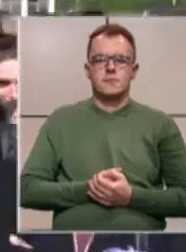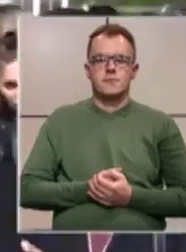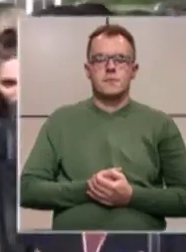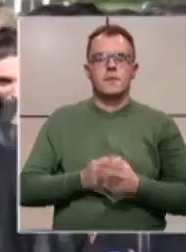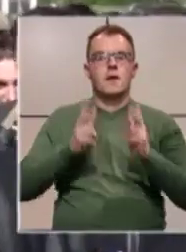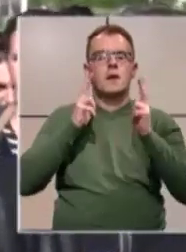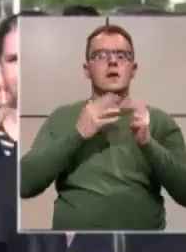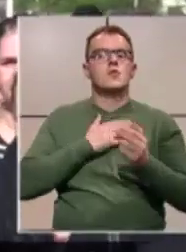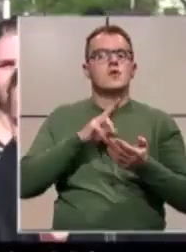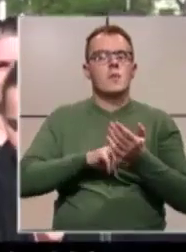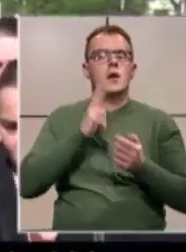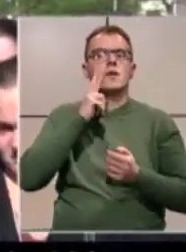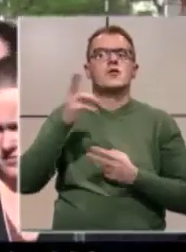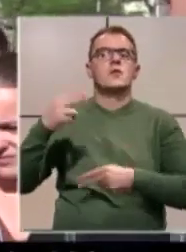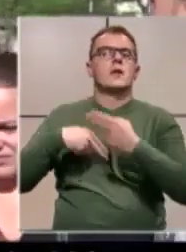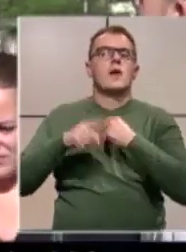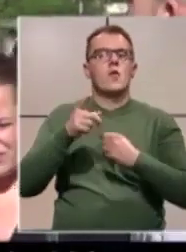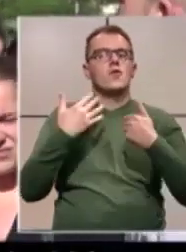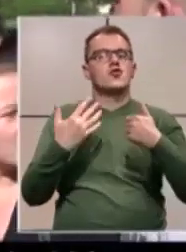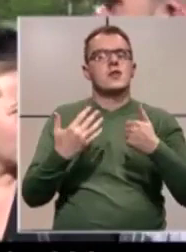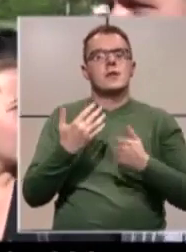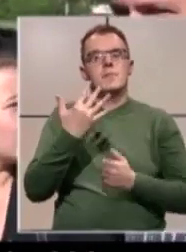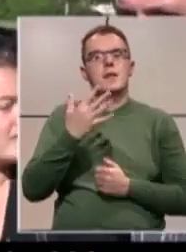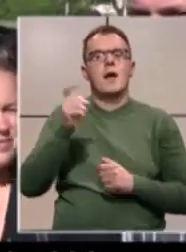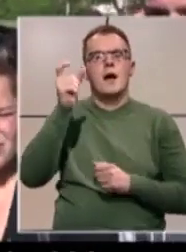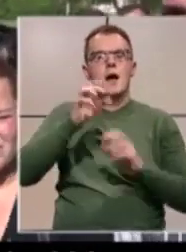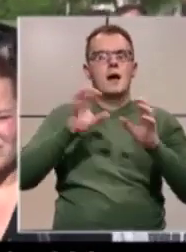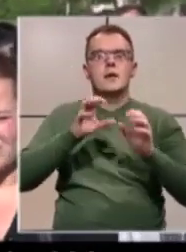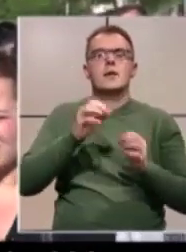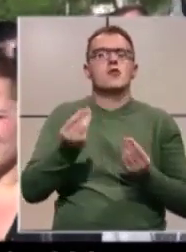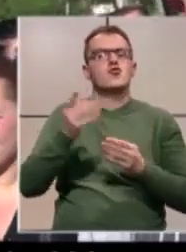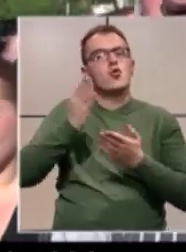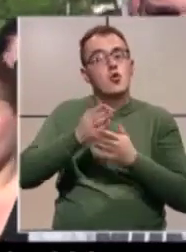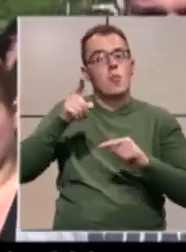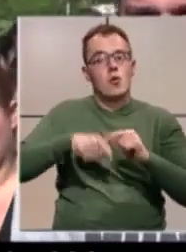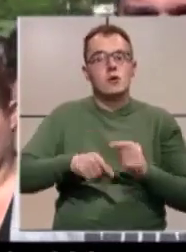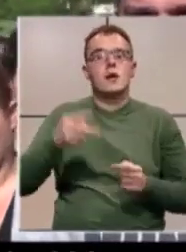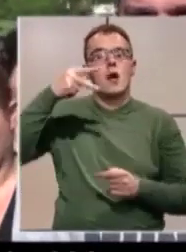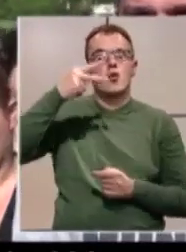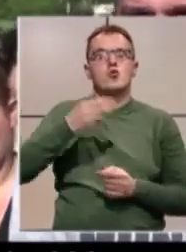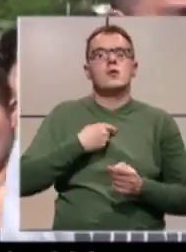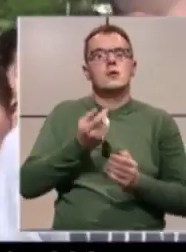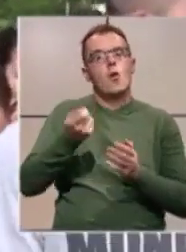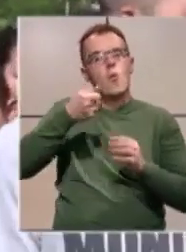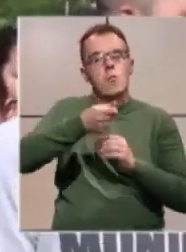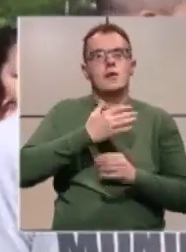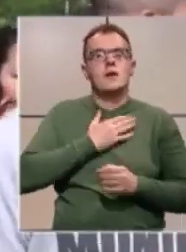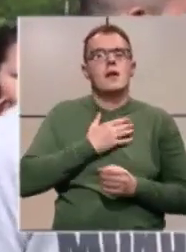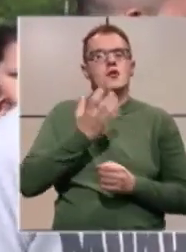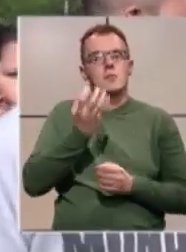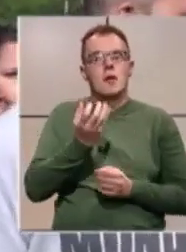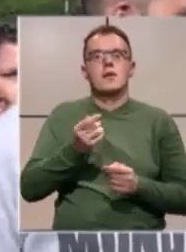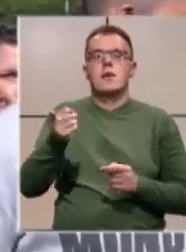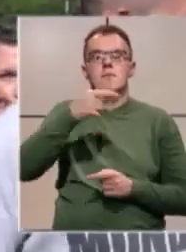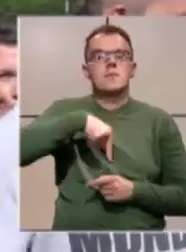Tražimo svoja prava, tražimo da se vrati u više deset iše stranika što je dobila od kastu kao prvu. Kao drugo da nam se uplati naše odmjenošte. Jer mi smo